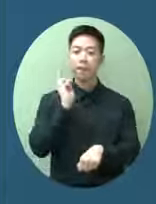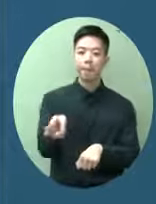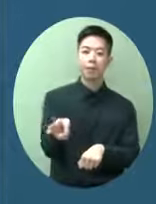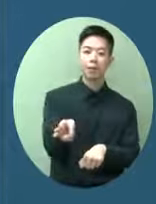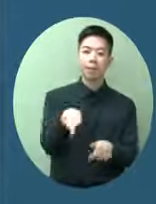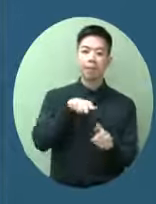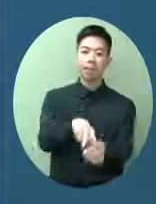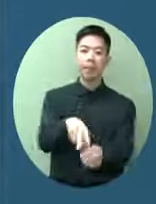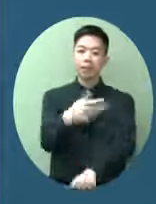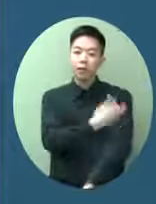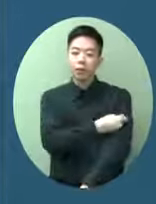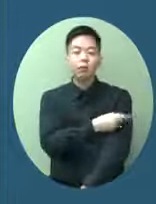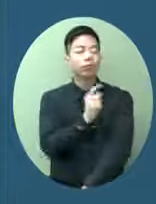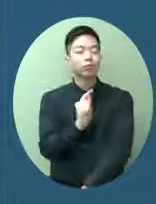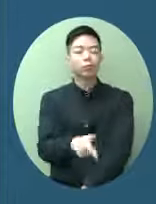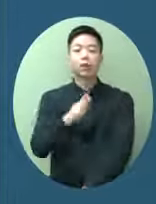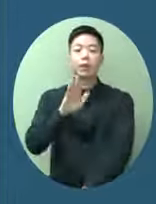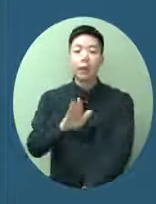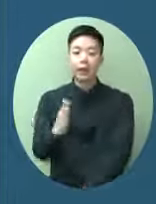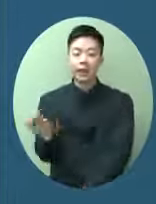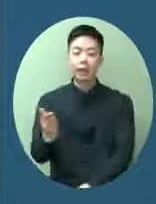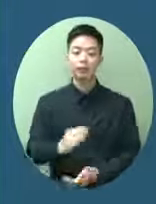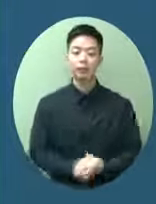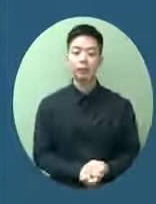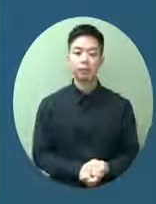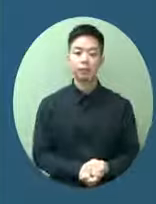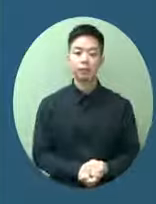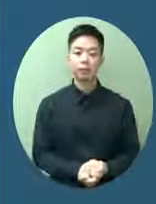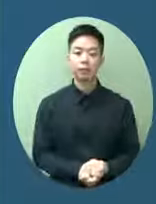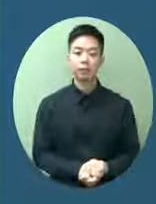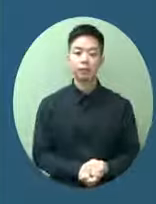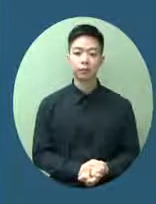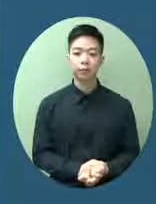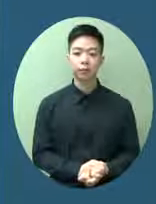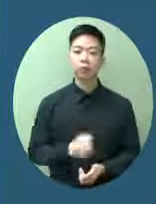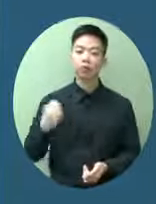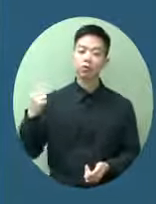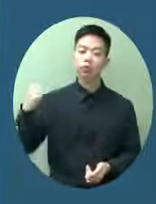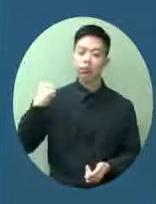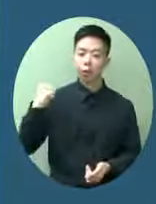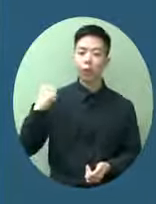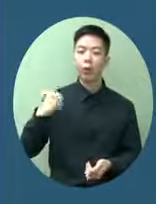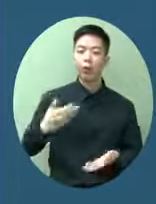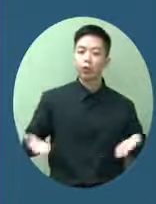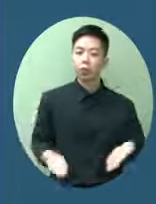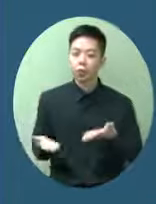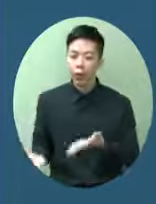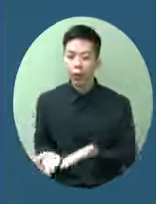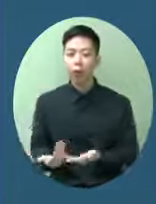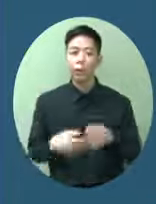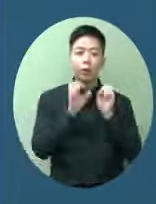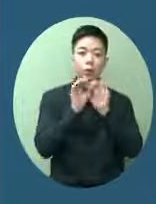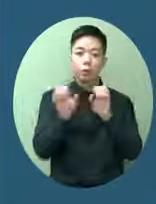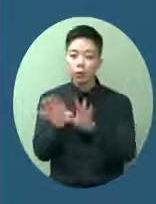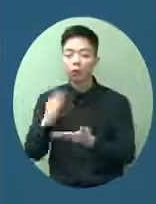但必須要動員更加多我們去打心的資源以及能力讓我剛才所說的